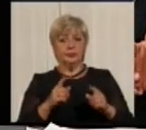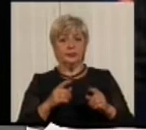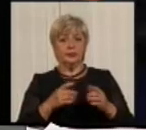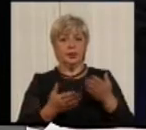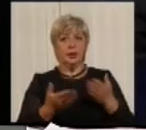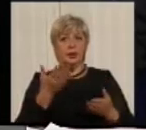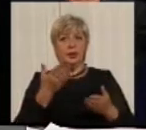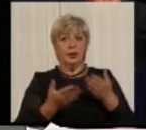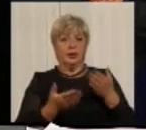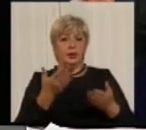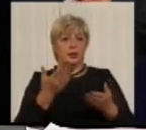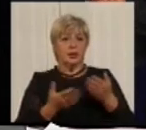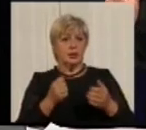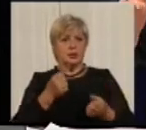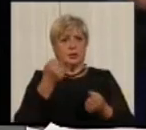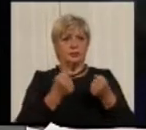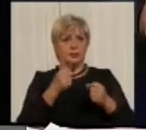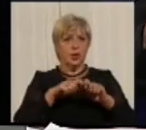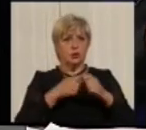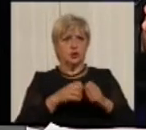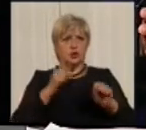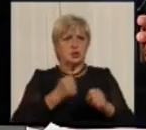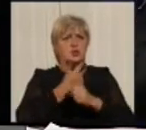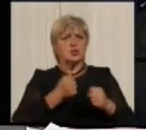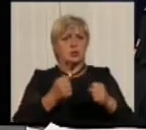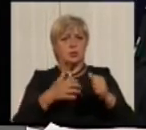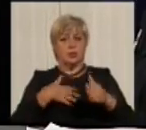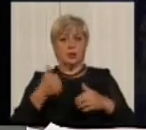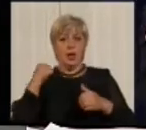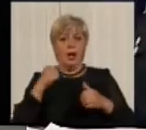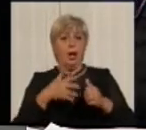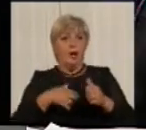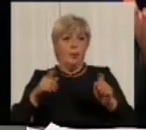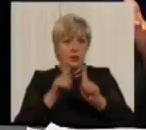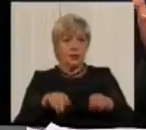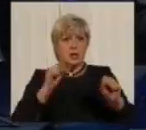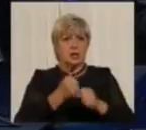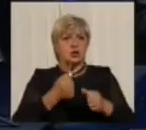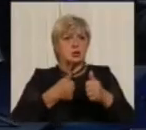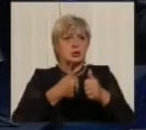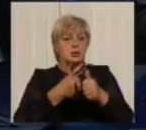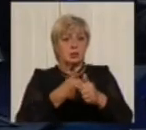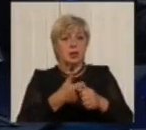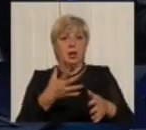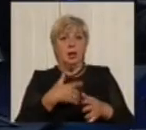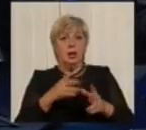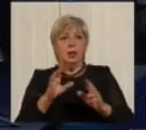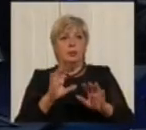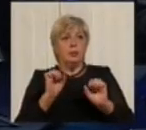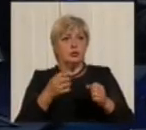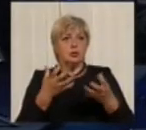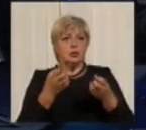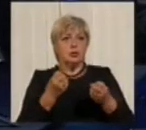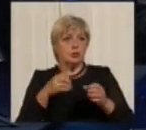місту, і за ним їхати так же само 150-160, то ми наражаємо на небезпеку інших людей.